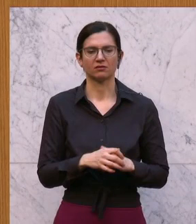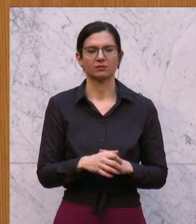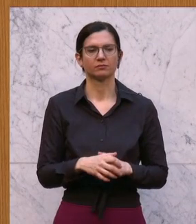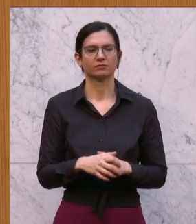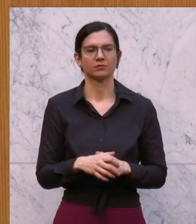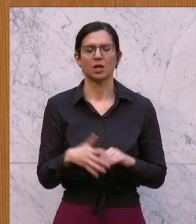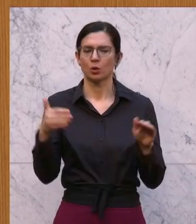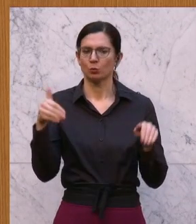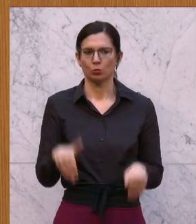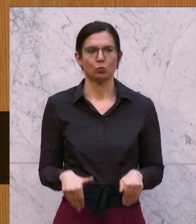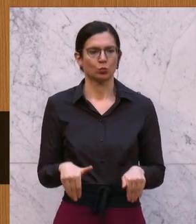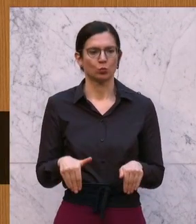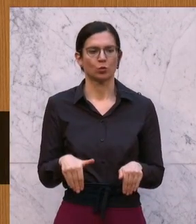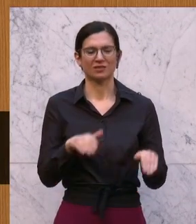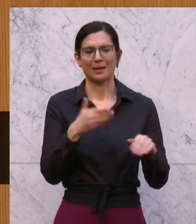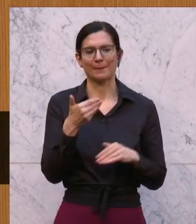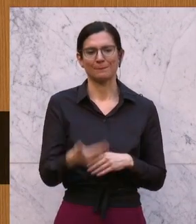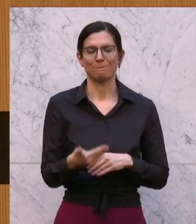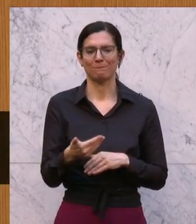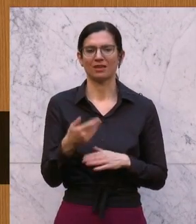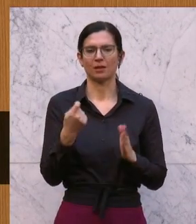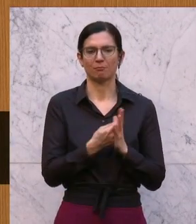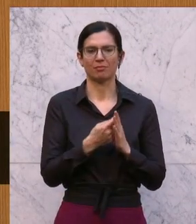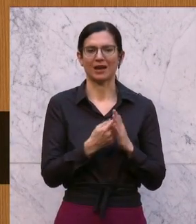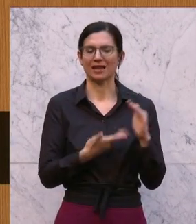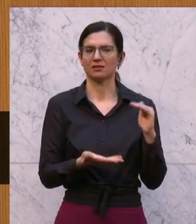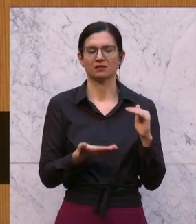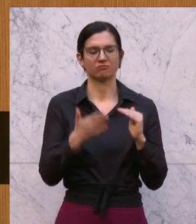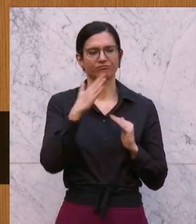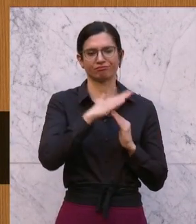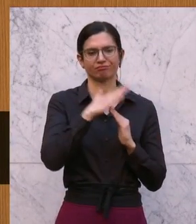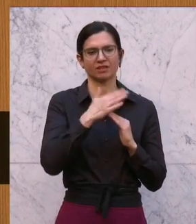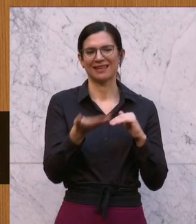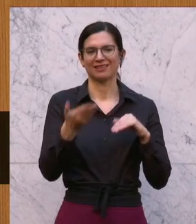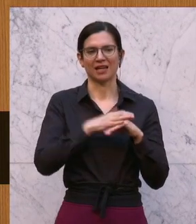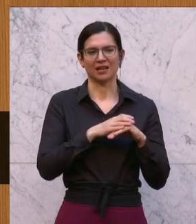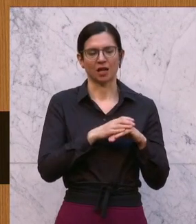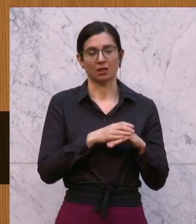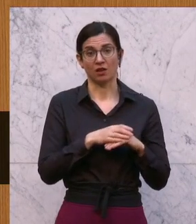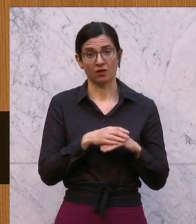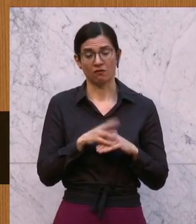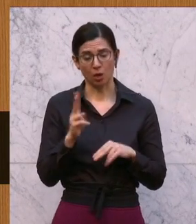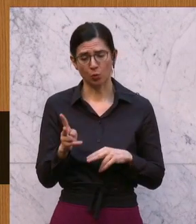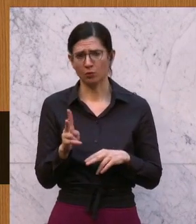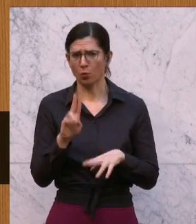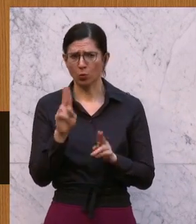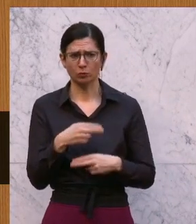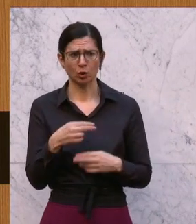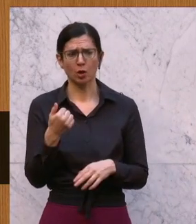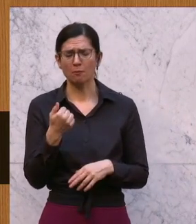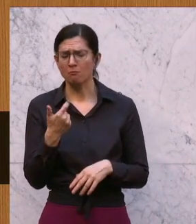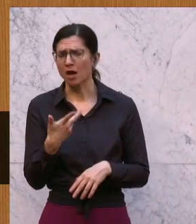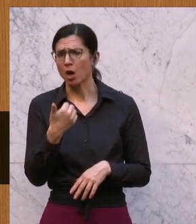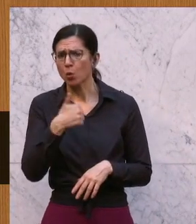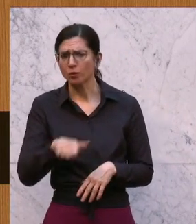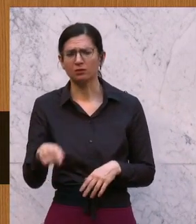wir müssen einen Mietpreisdeckel einführen, weil es kann nicht sein, dass hunderttausende Haushalte in Österreich, und zwar in